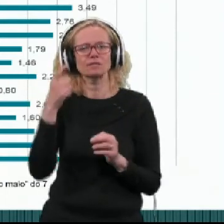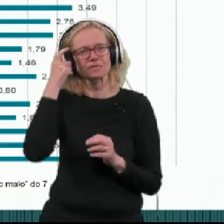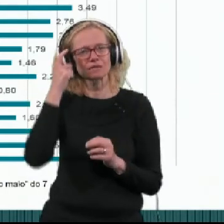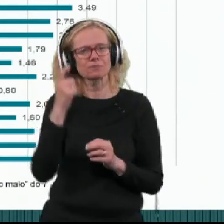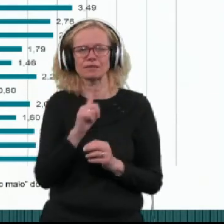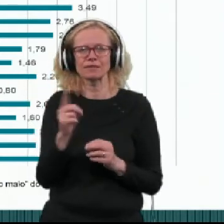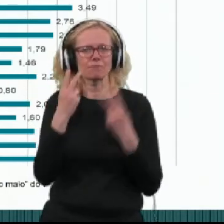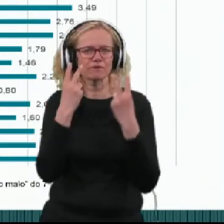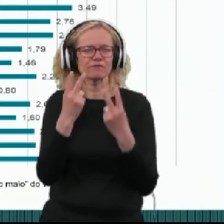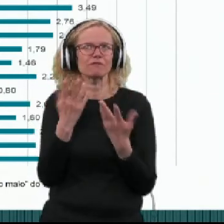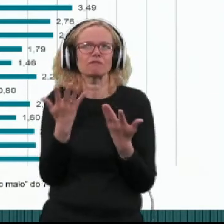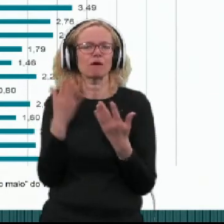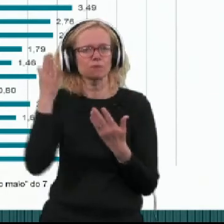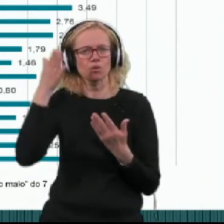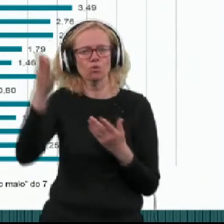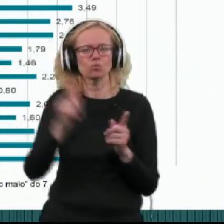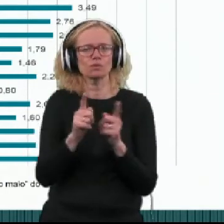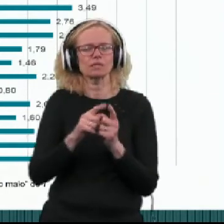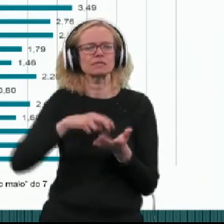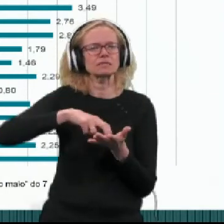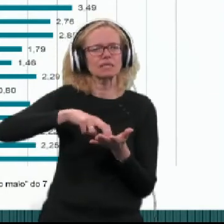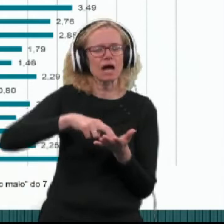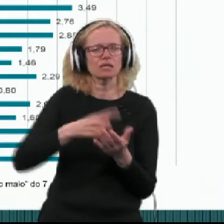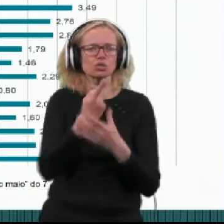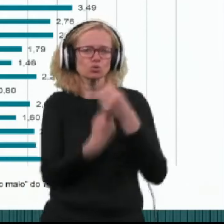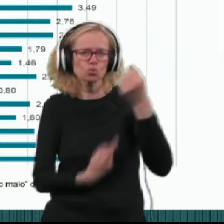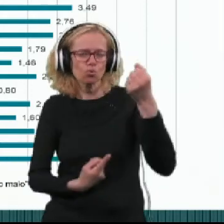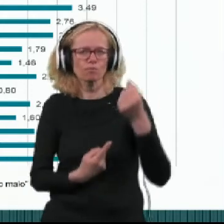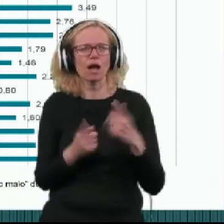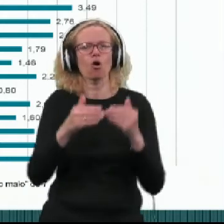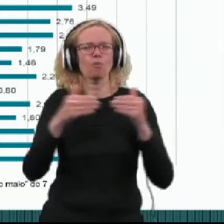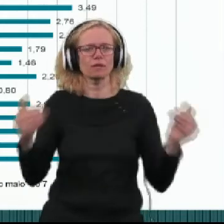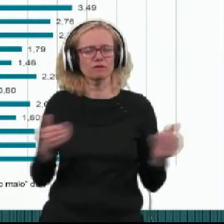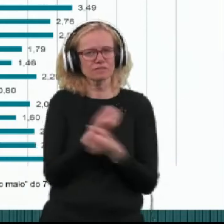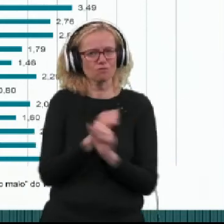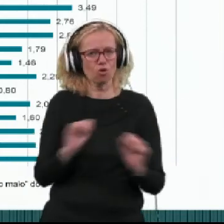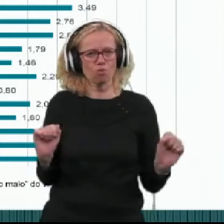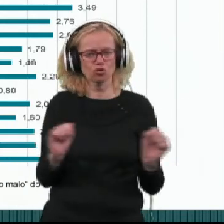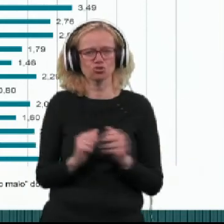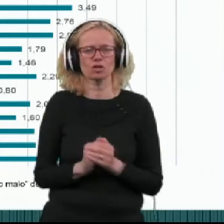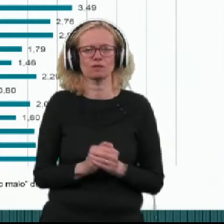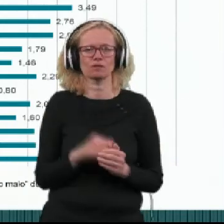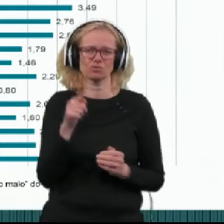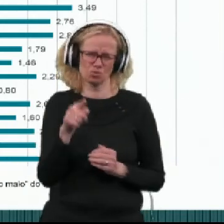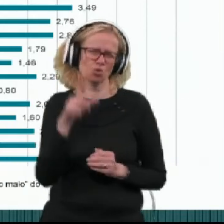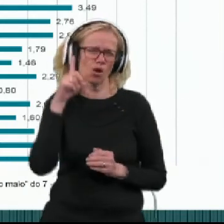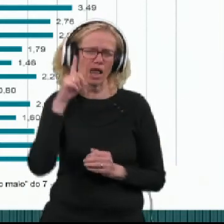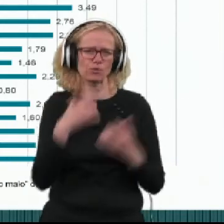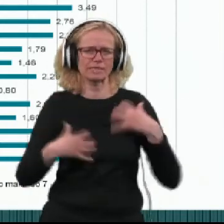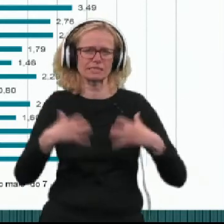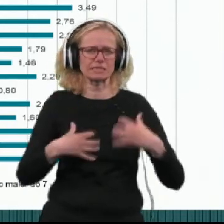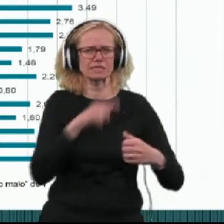prav tako pa izstopa strah pred izgubo oziroma omejitvijo svoboščin. To gre za neke glavne stiske, ki